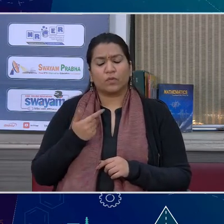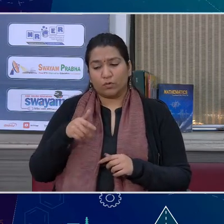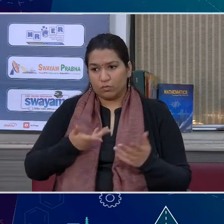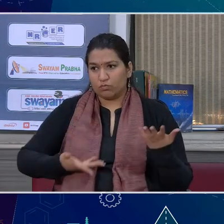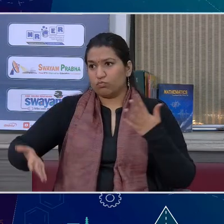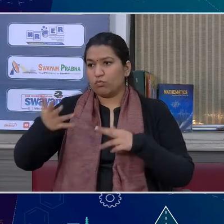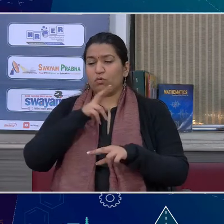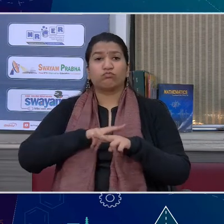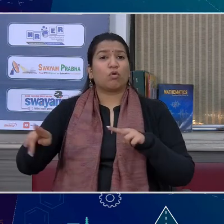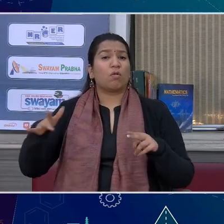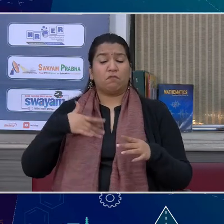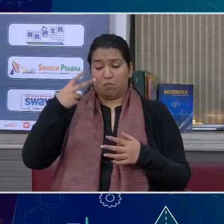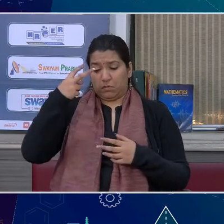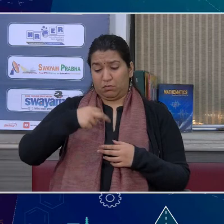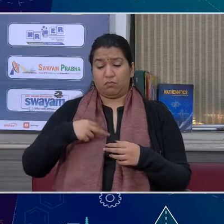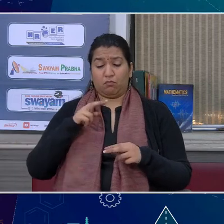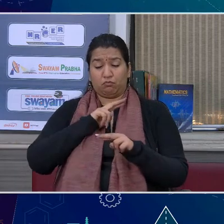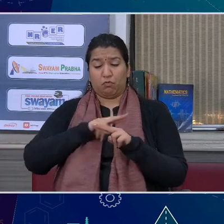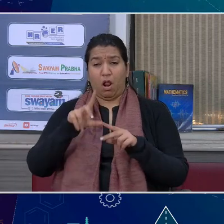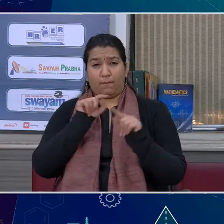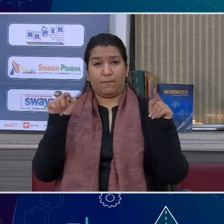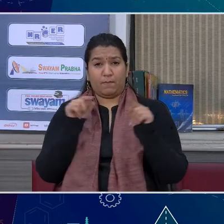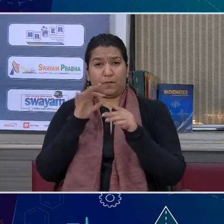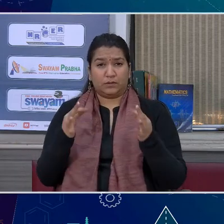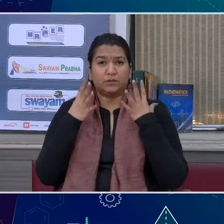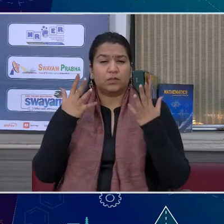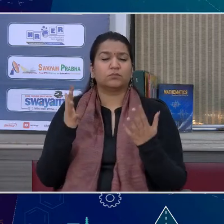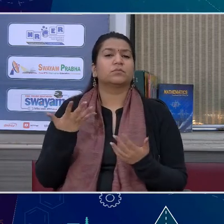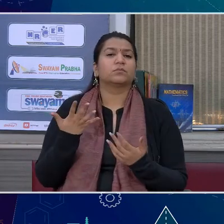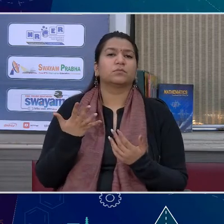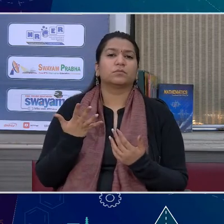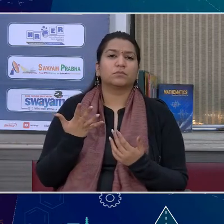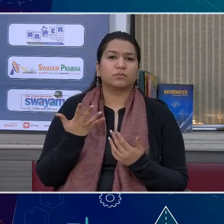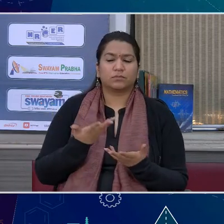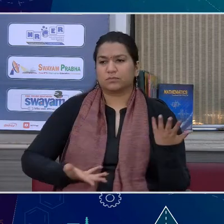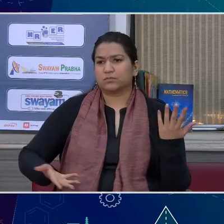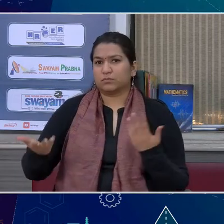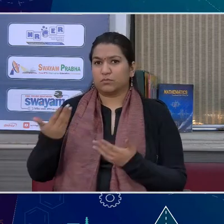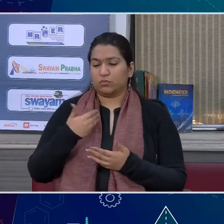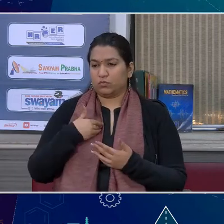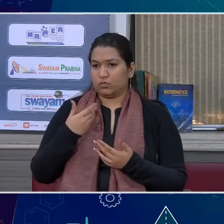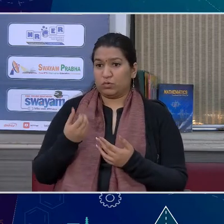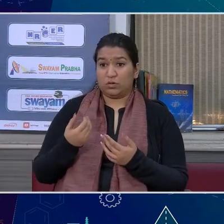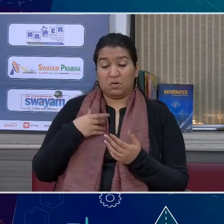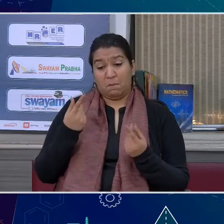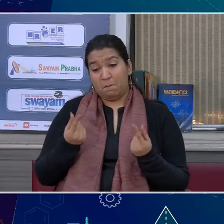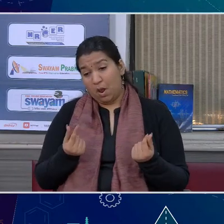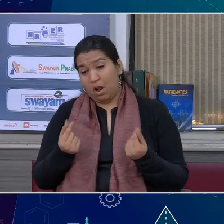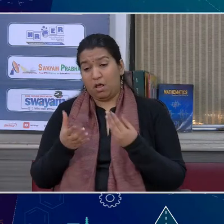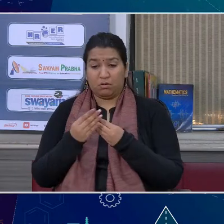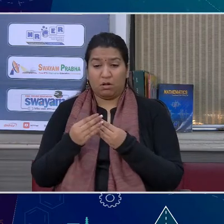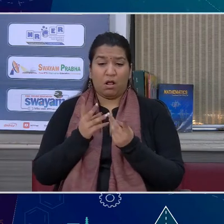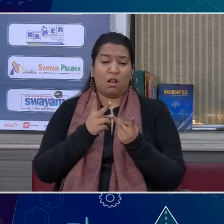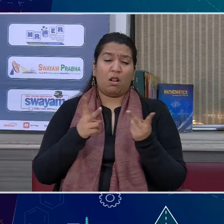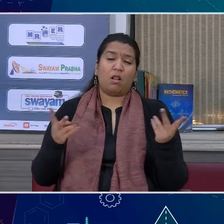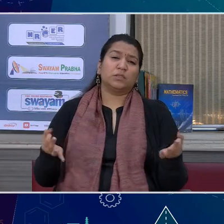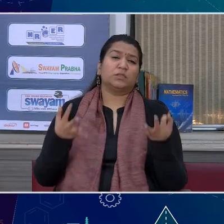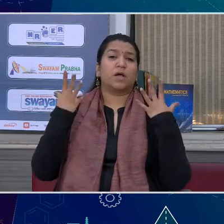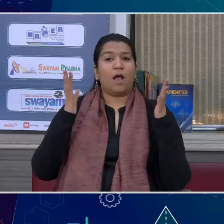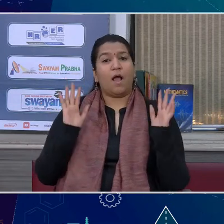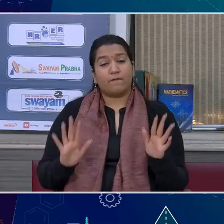हम में वीर पास बहुत सारा धंदॉलत हो सकता लेकिन में अपने